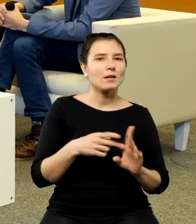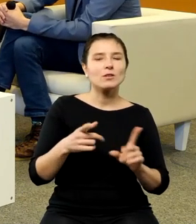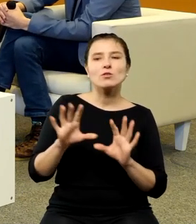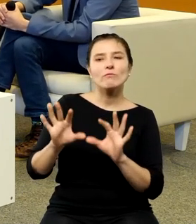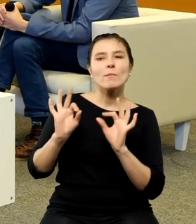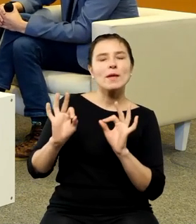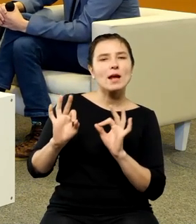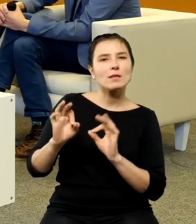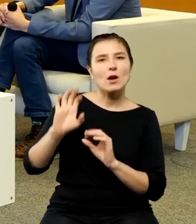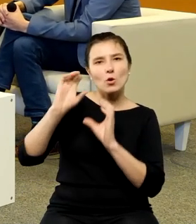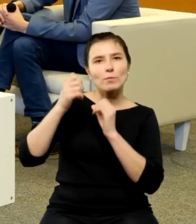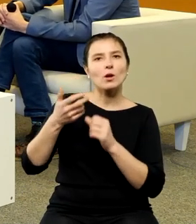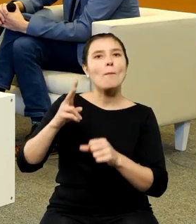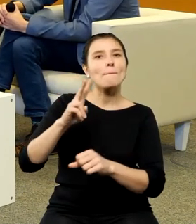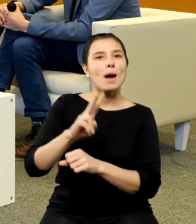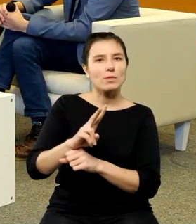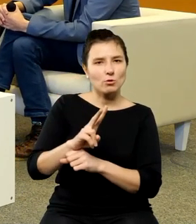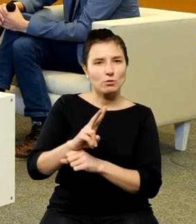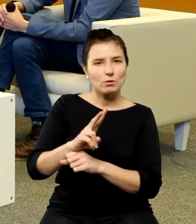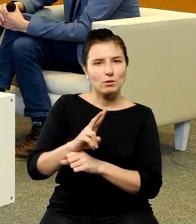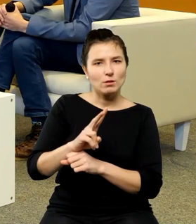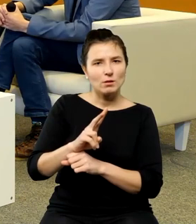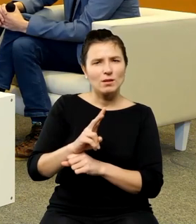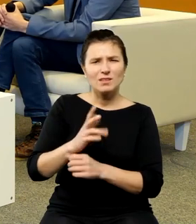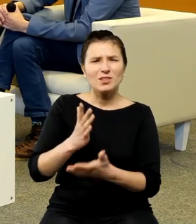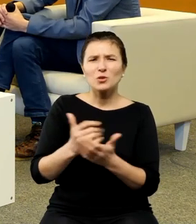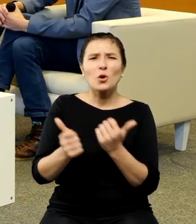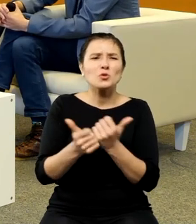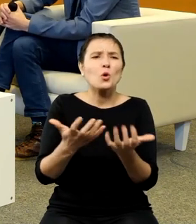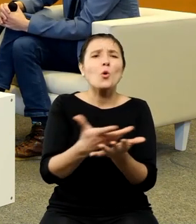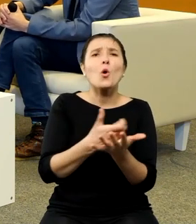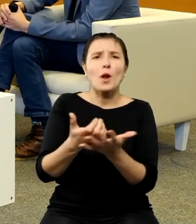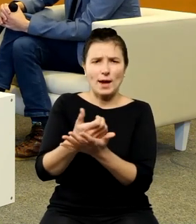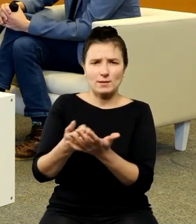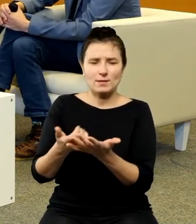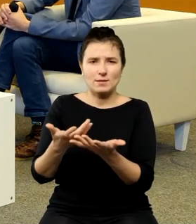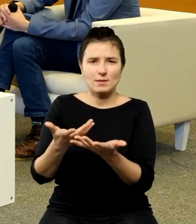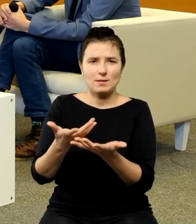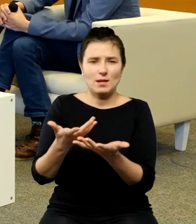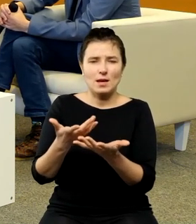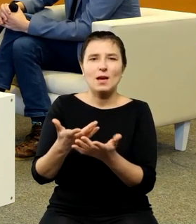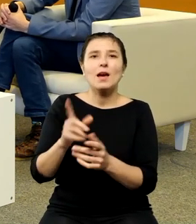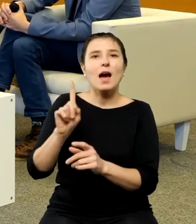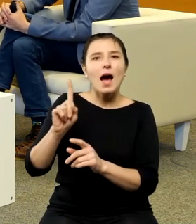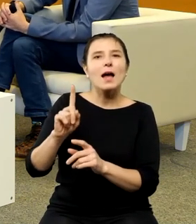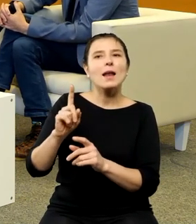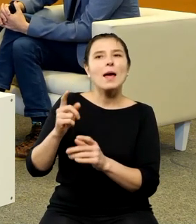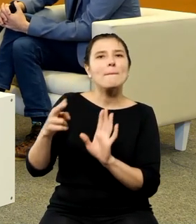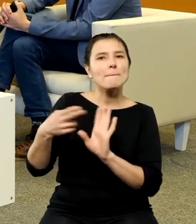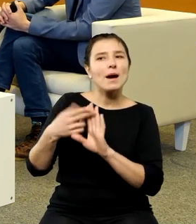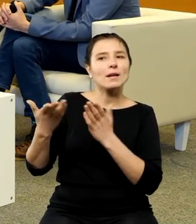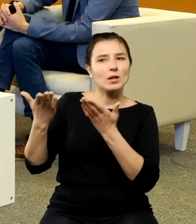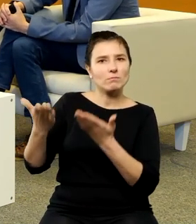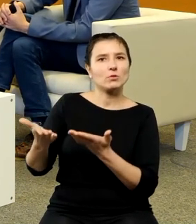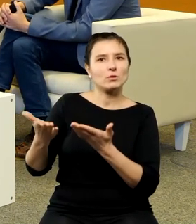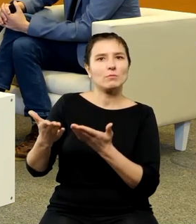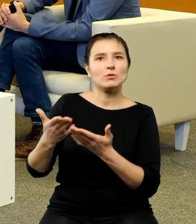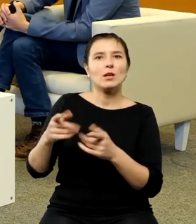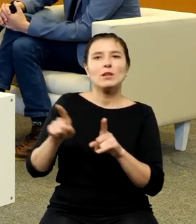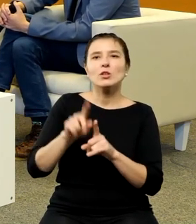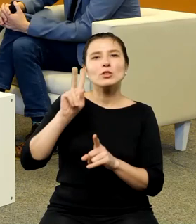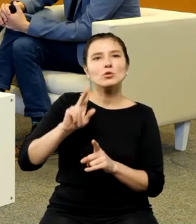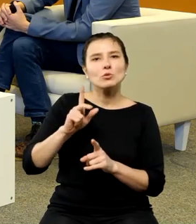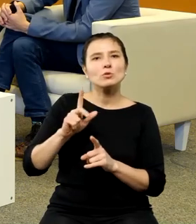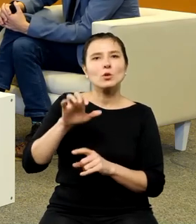czy nie tylko w tym komercyjnym sensie marki tylko marki osobowej która no jest wykorzystywana również przez instytucje